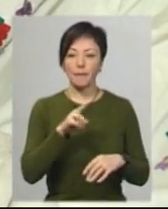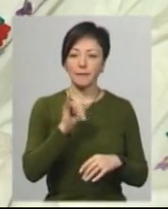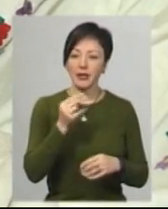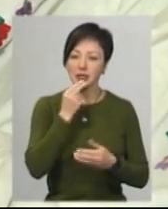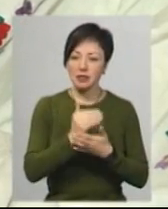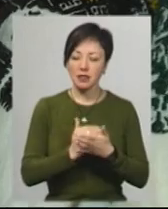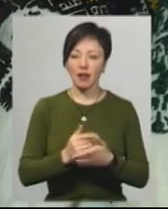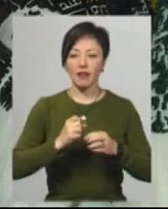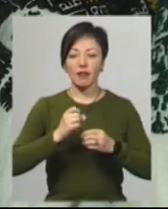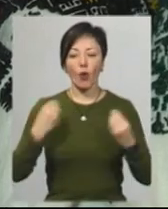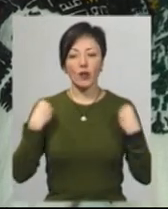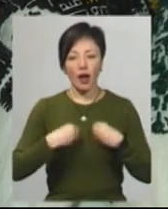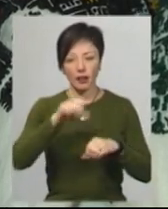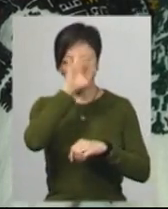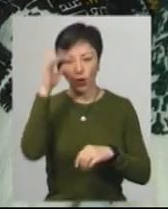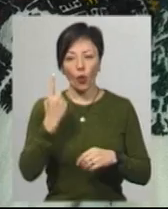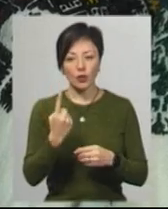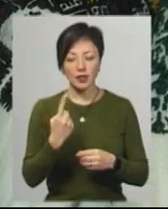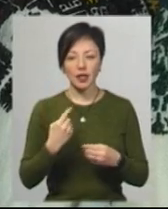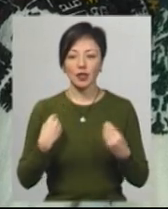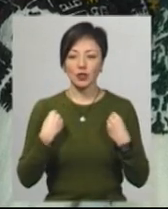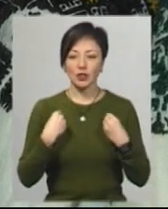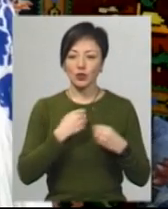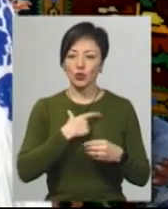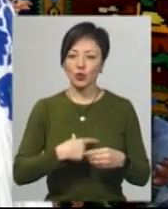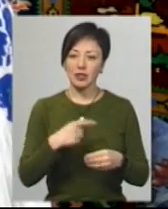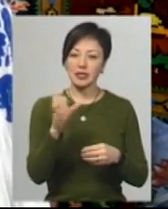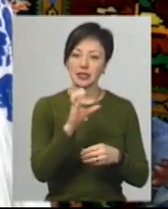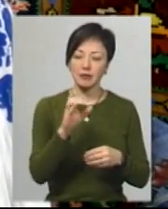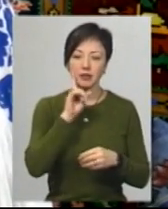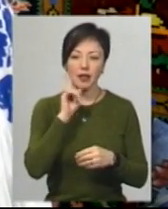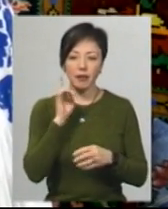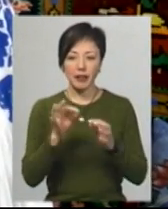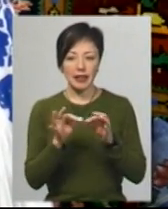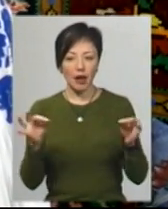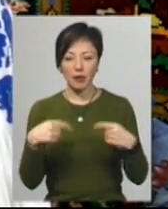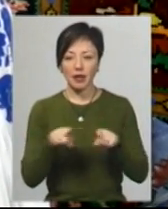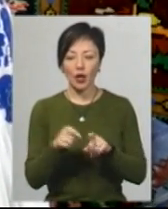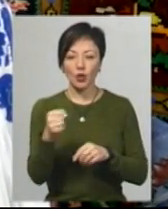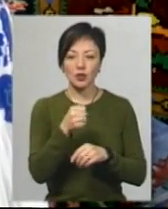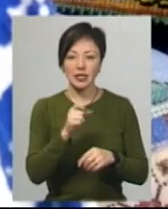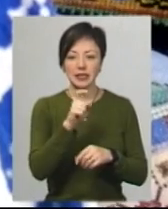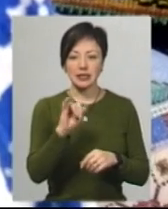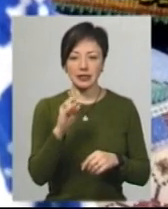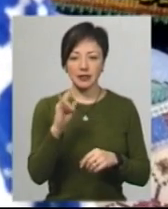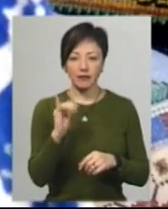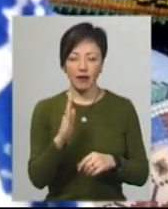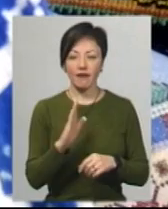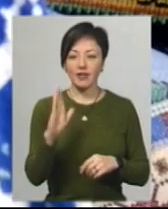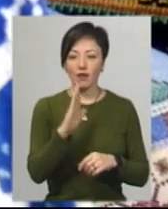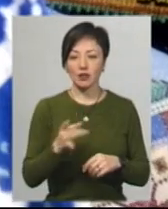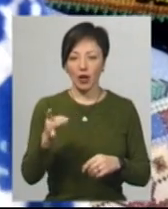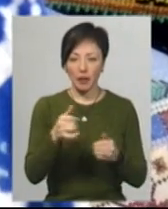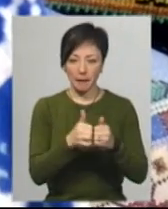весілля. Та однієї сорочки, каже колекціонерка, в неї нема, вишитої синіми або синіми зеленими нитками. Такі носили лише в Зінькові, Віньковецького району та